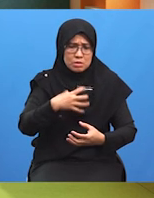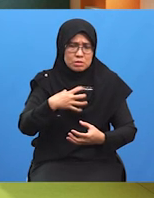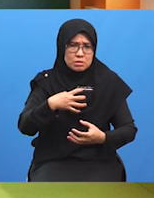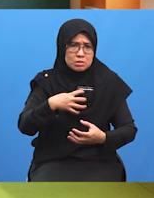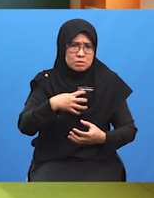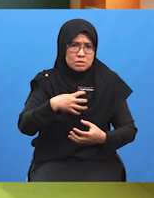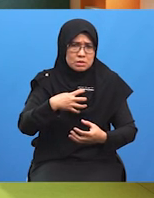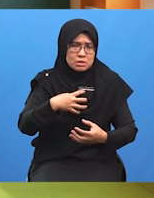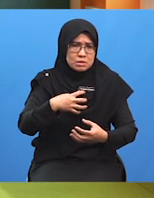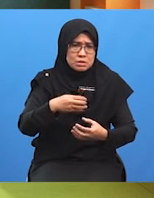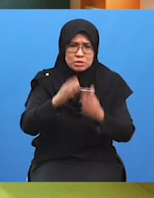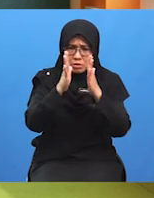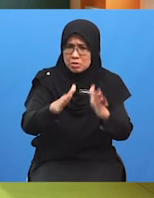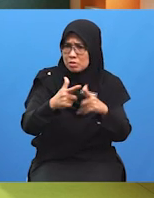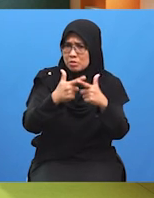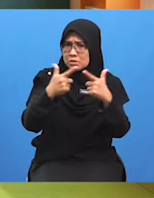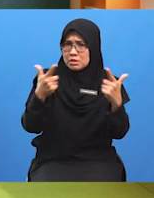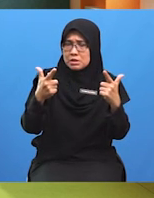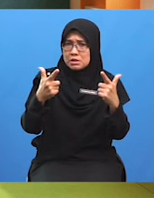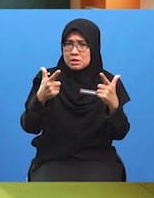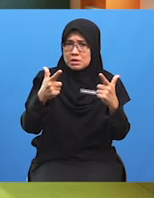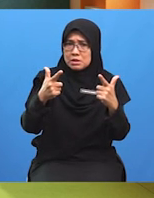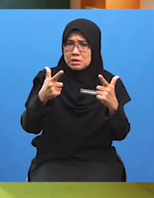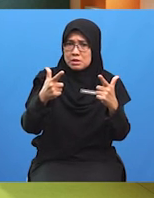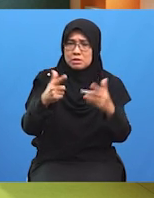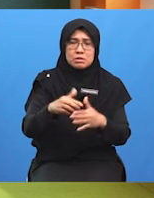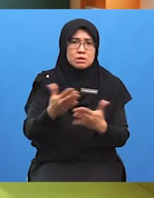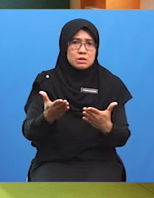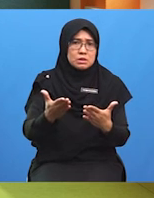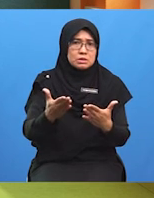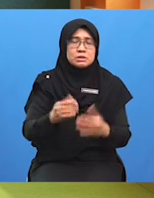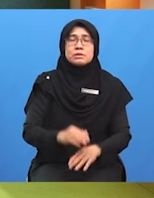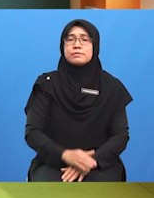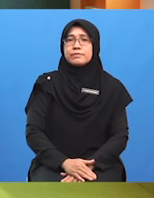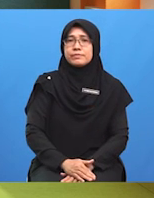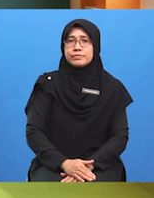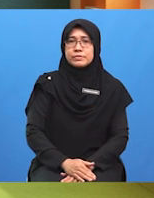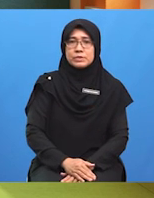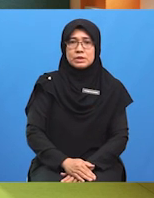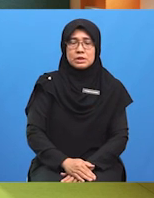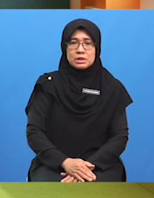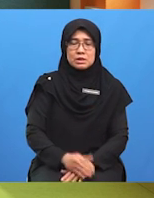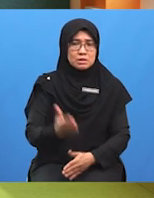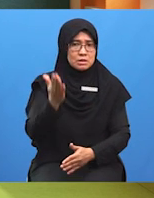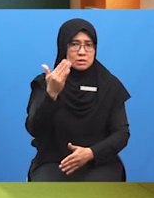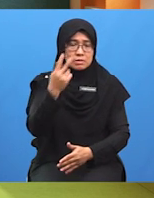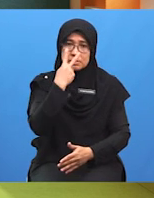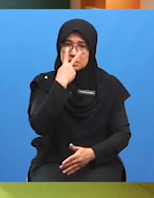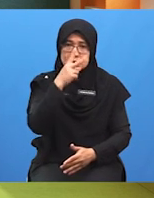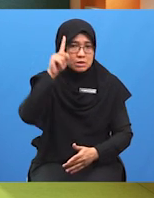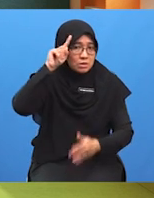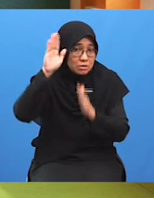terpengaruh dengan kata-kata bad guy Pelajar-pelajar, mari kita lihat